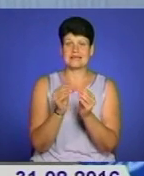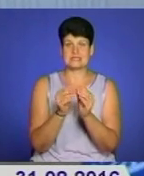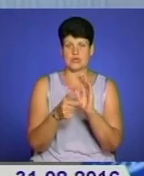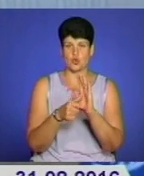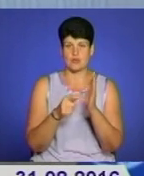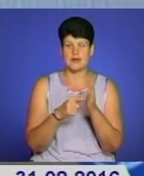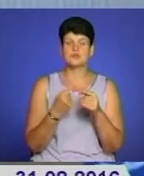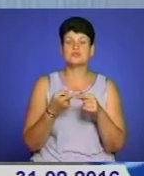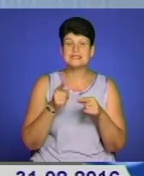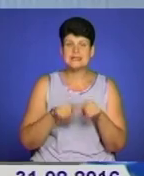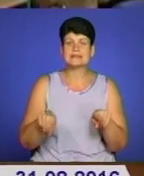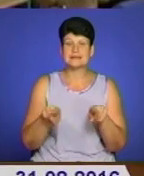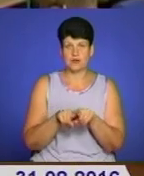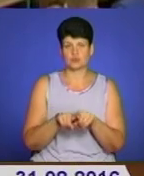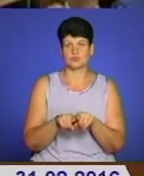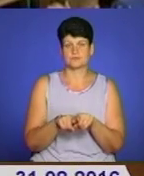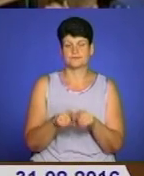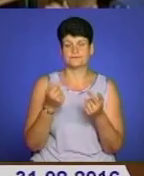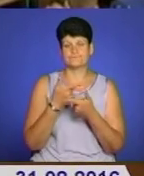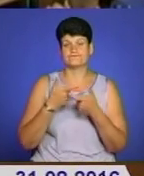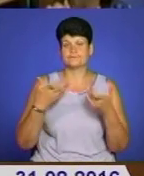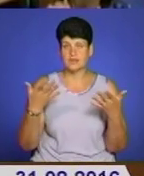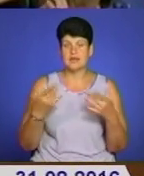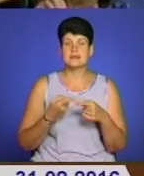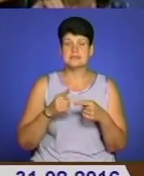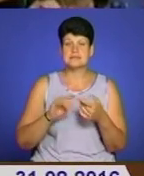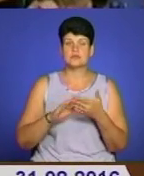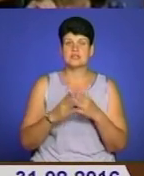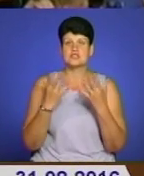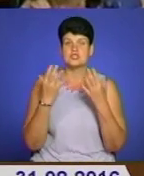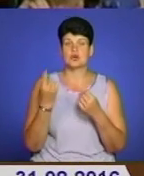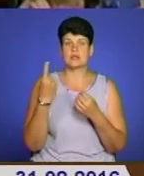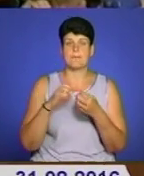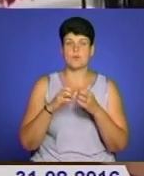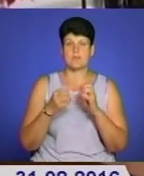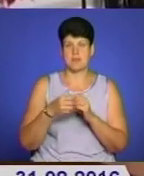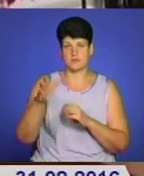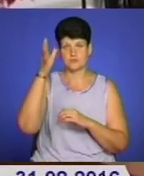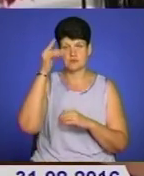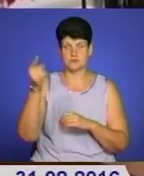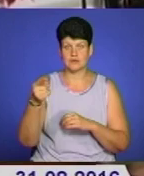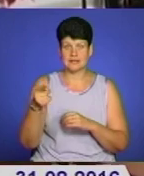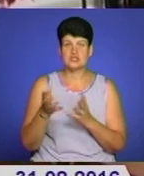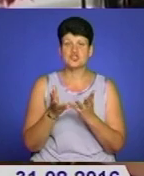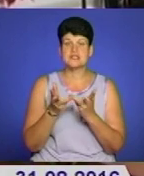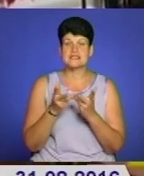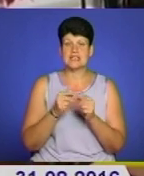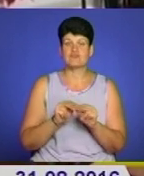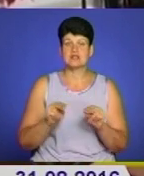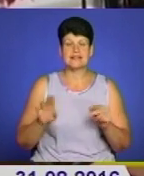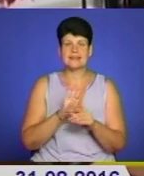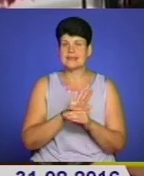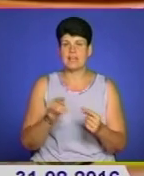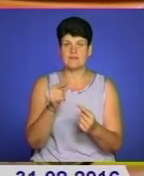це також попередня інформація. Ця ситуація зумовлює ще одну проблему освітньої галузі Тернопільщини. Чисельність вчителів не відповідає